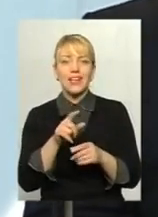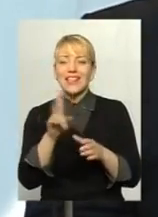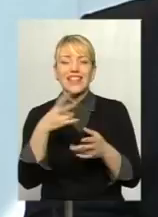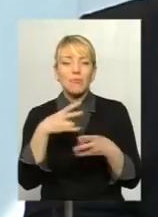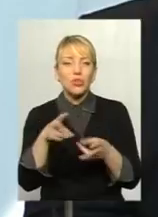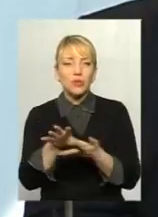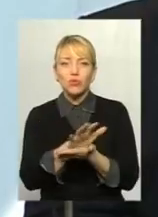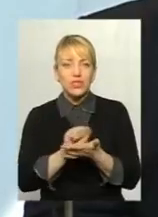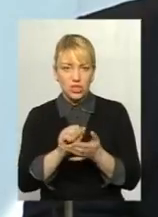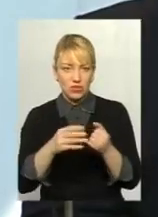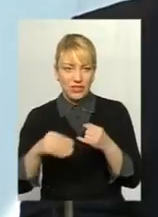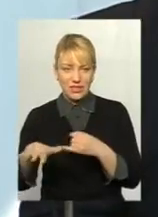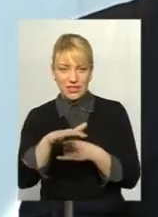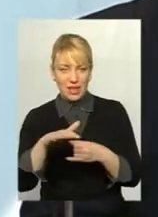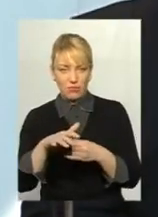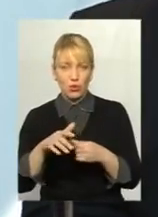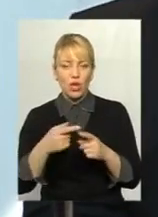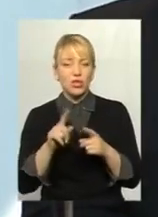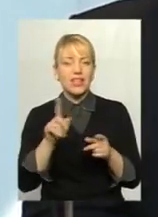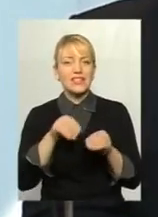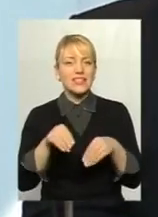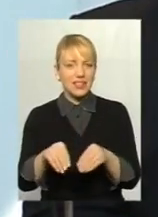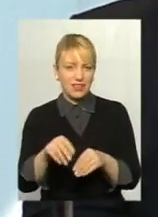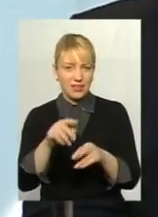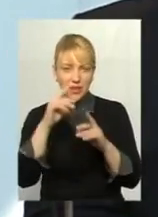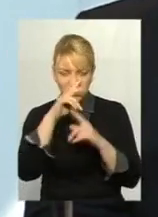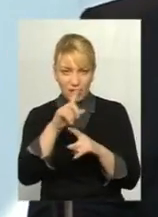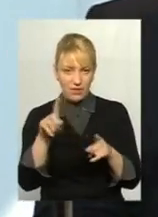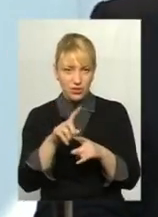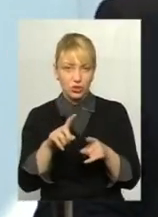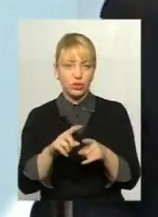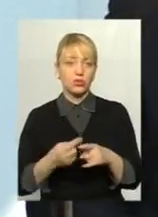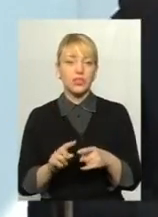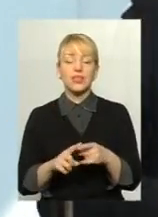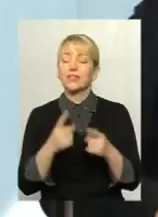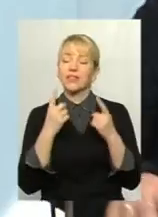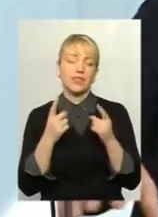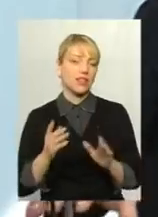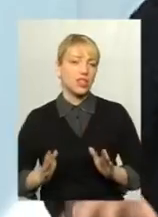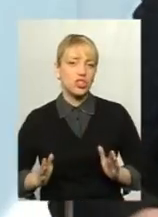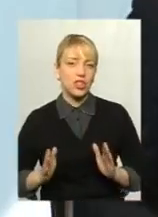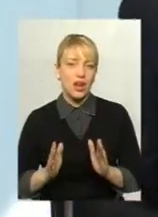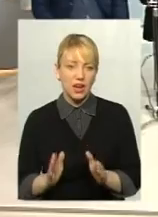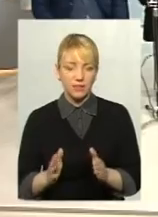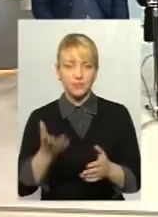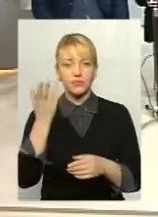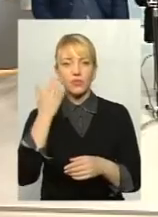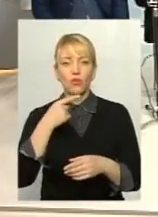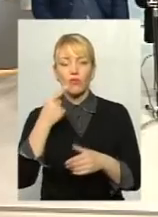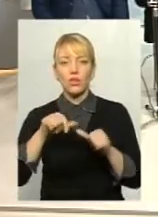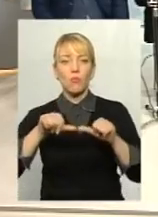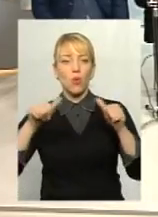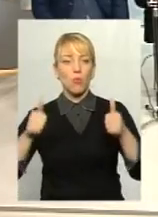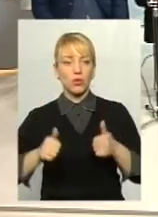скажімо, всі в зміну порушить. Тому держава має вирішити це питання. Це єдиний правильний шлях. Бо коли ви говорили про якісь моделі, немає